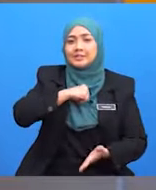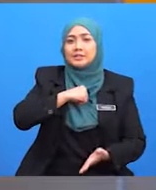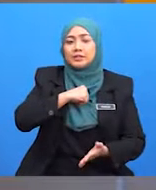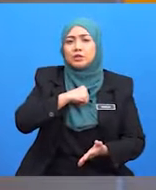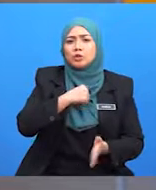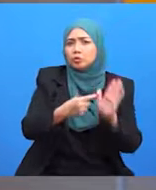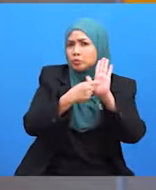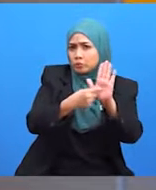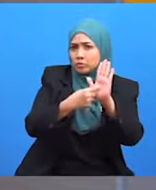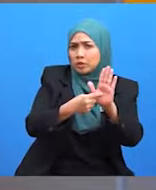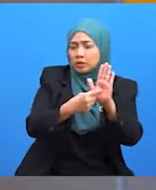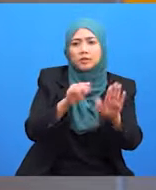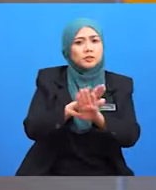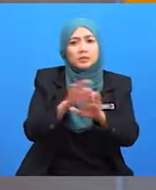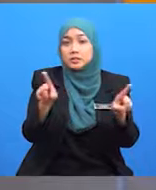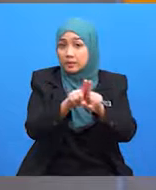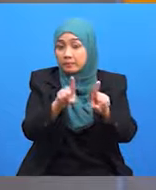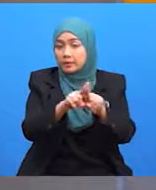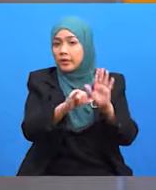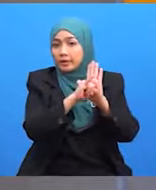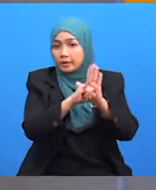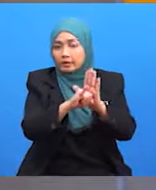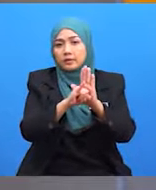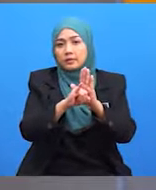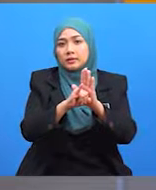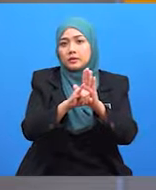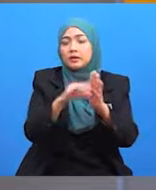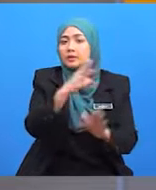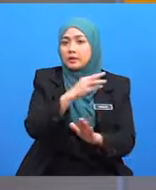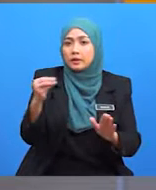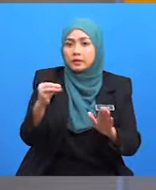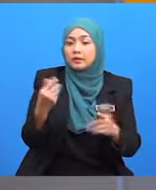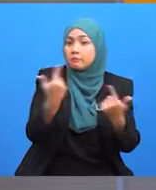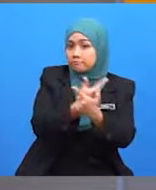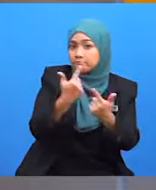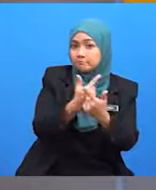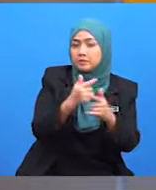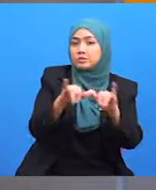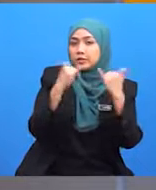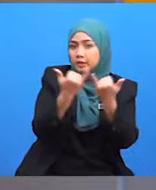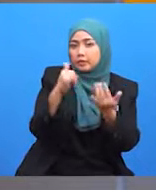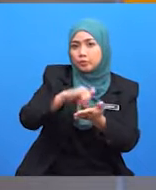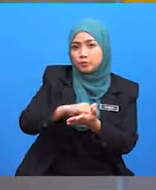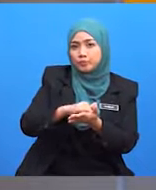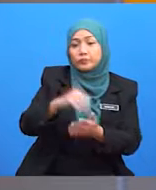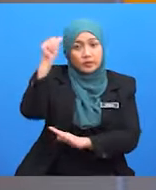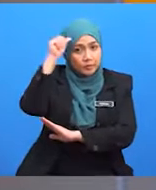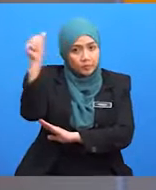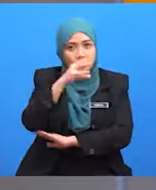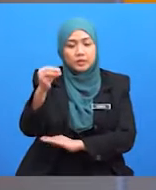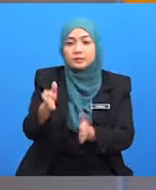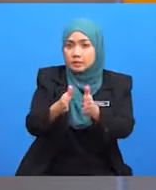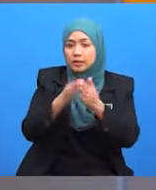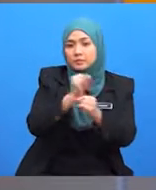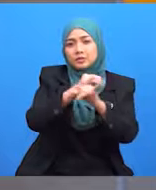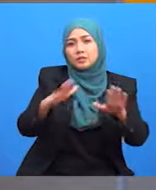Ketidak samaan identiti dan korporat dengan pesaing. Assalamualaikum dan salam sejahtera. Kita